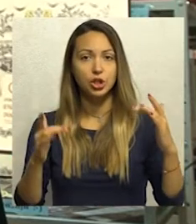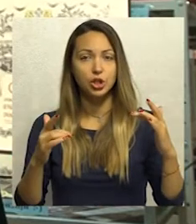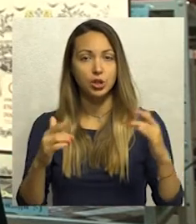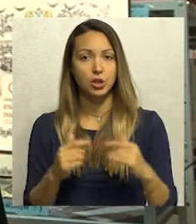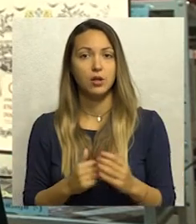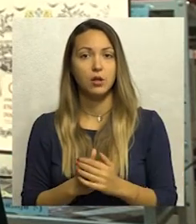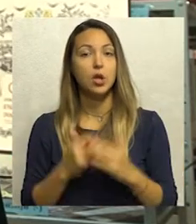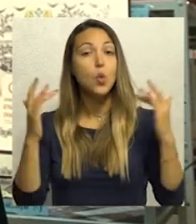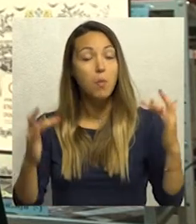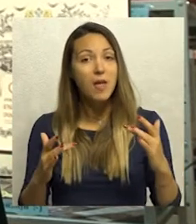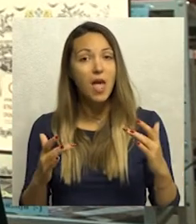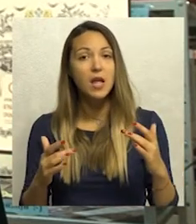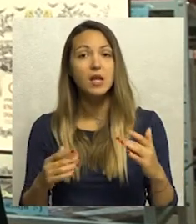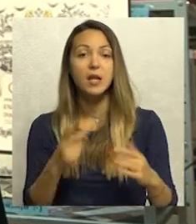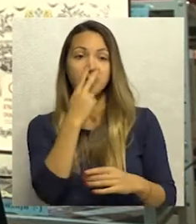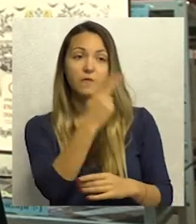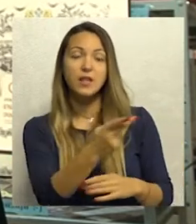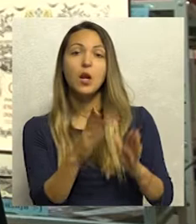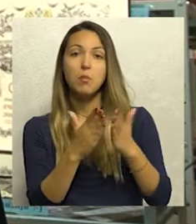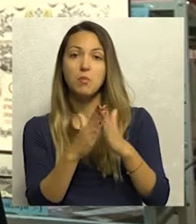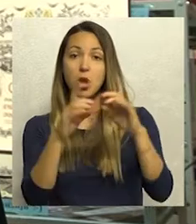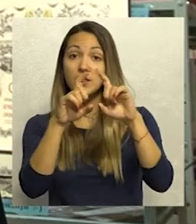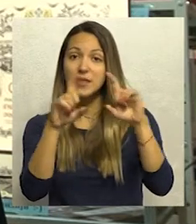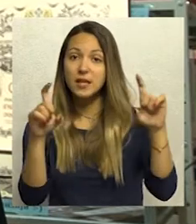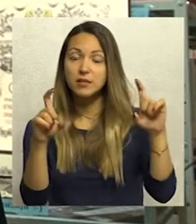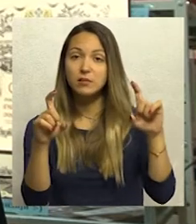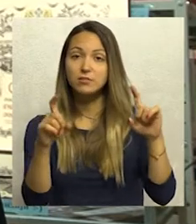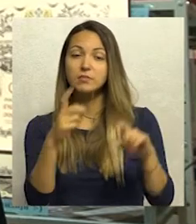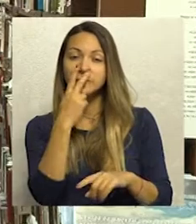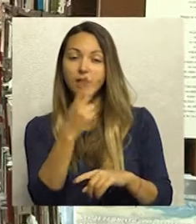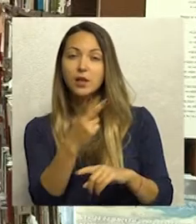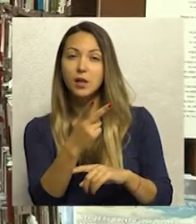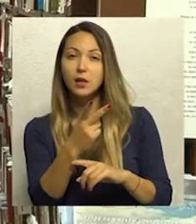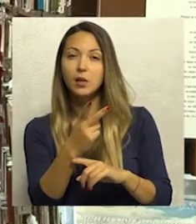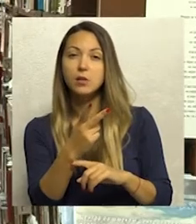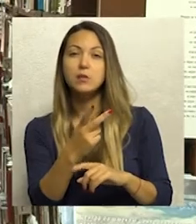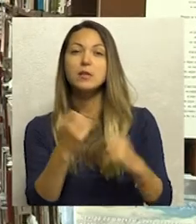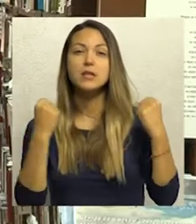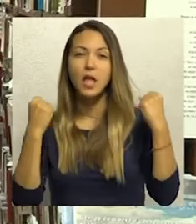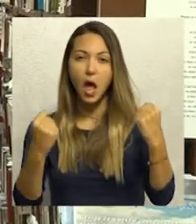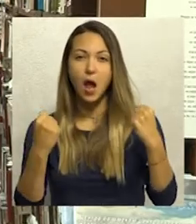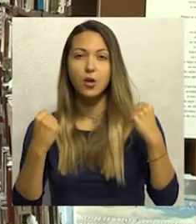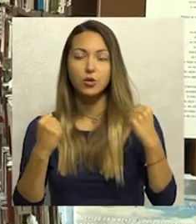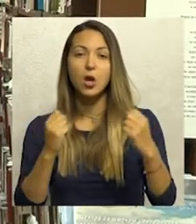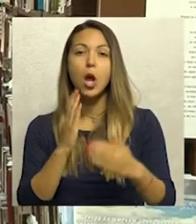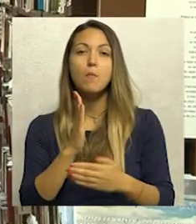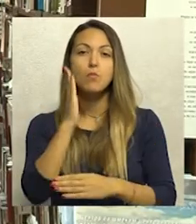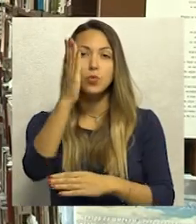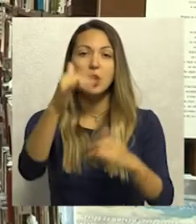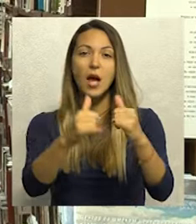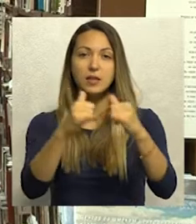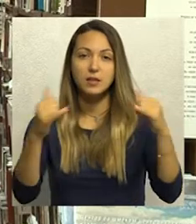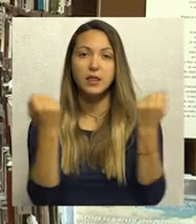jubilej, prepoznali u biblioteci i potencijalno snažnu polugu na putu ka